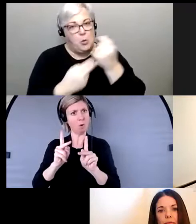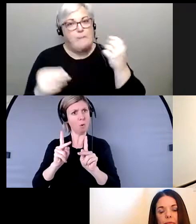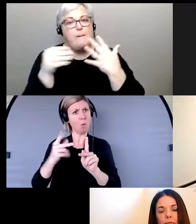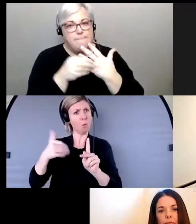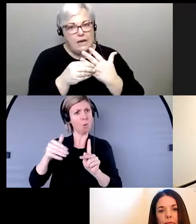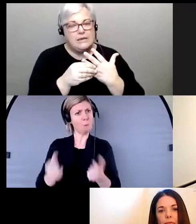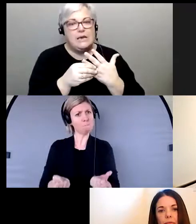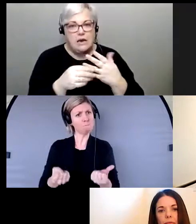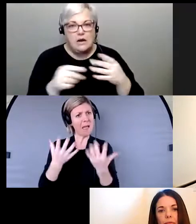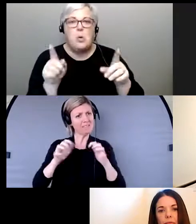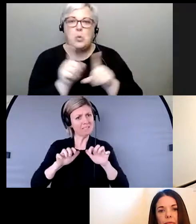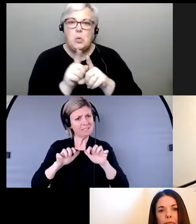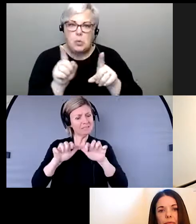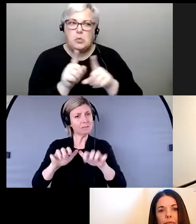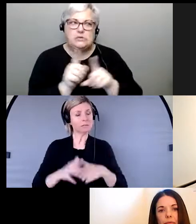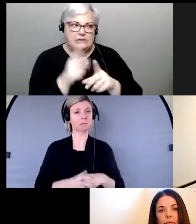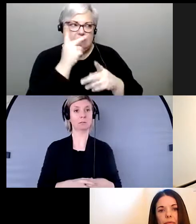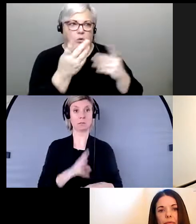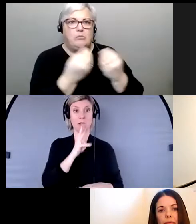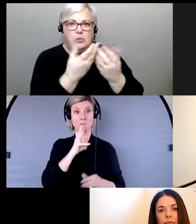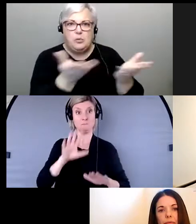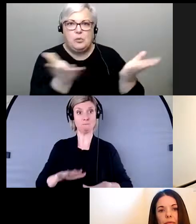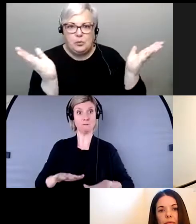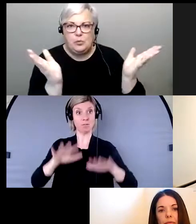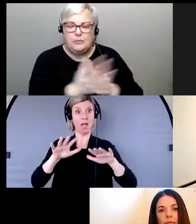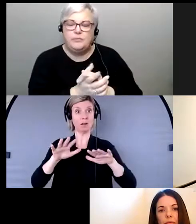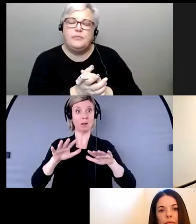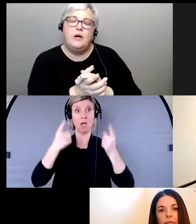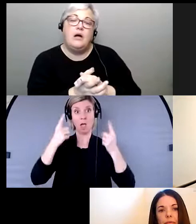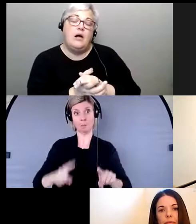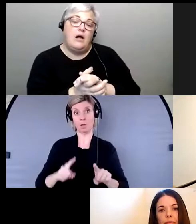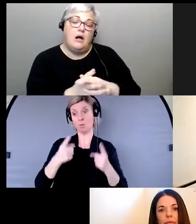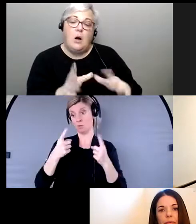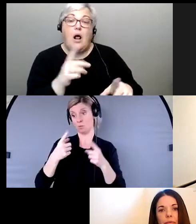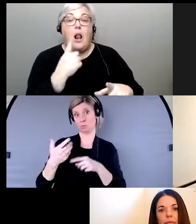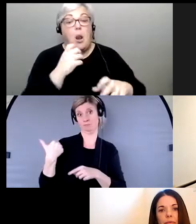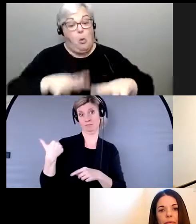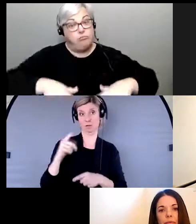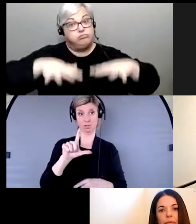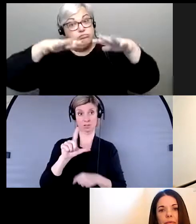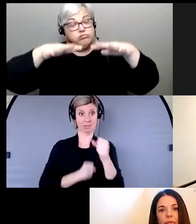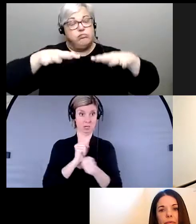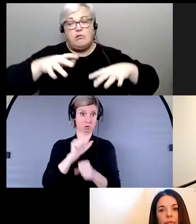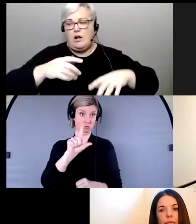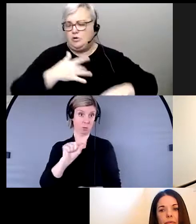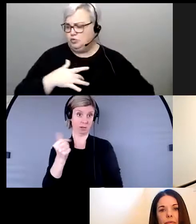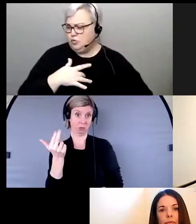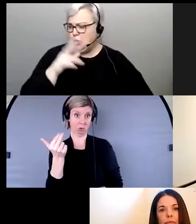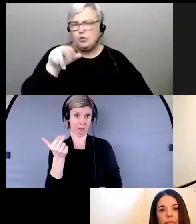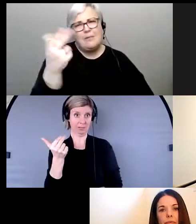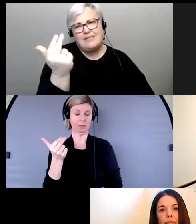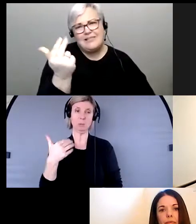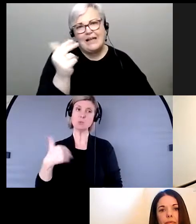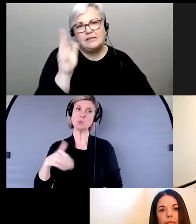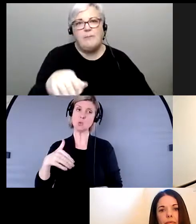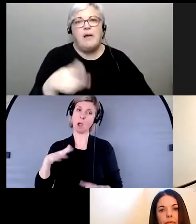représentent également un groupe démographique important. Nous avons eu d'importantes inondations en juin 2013, ce qui a causé